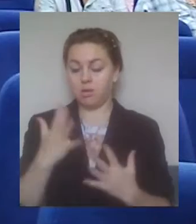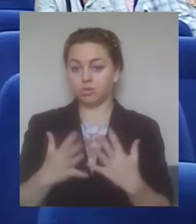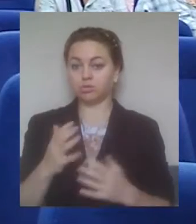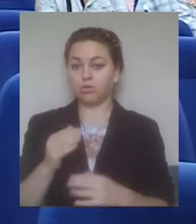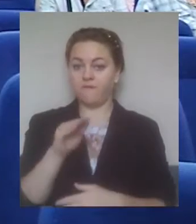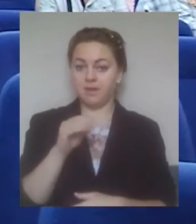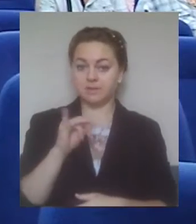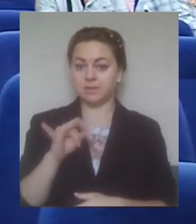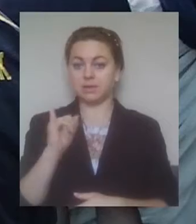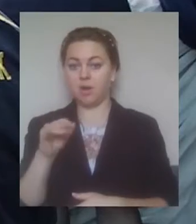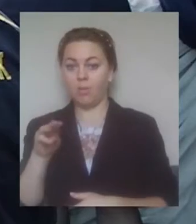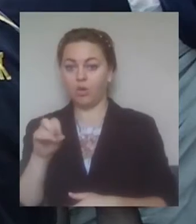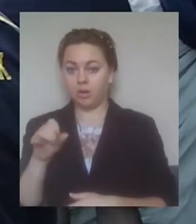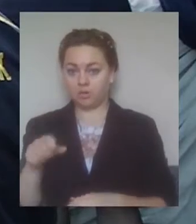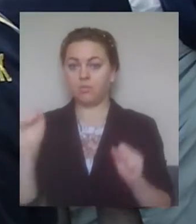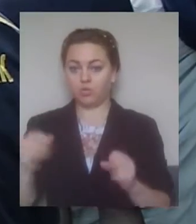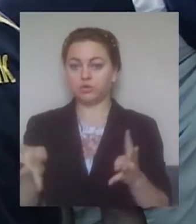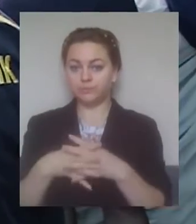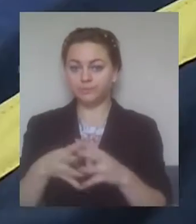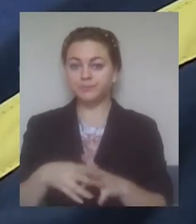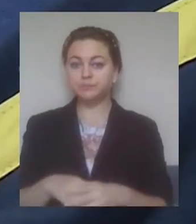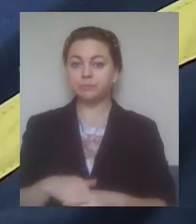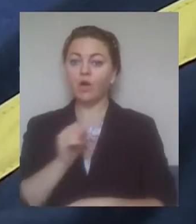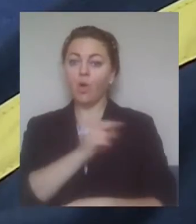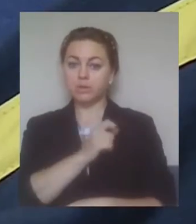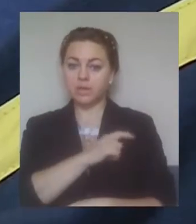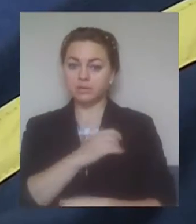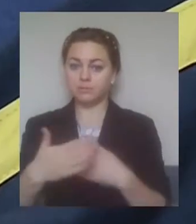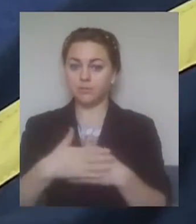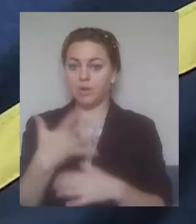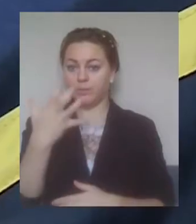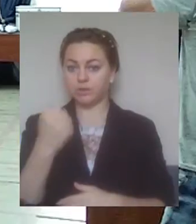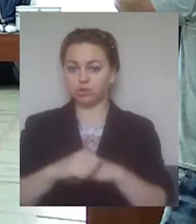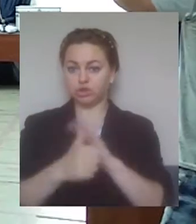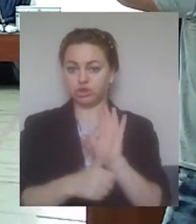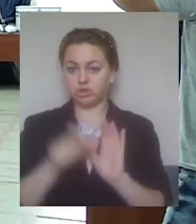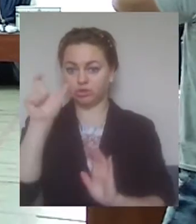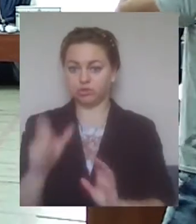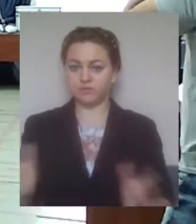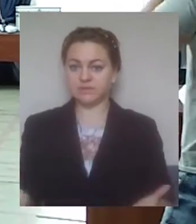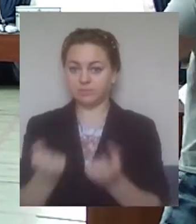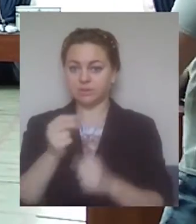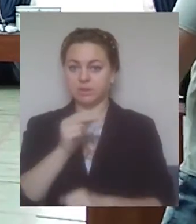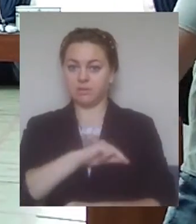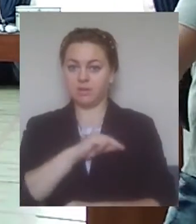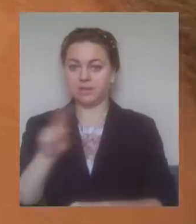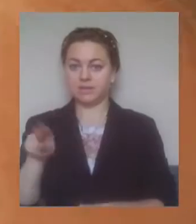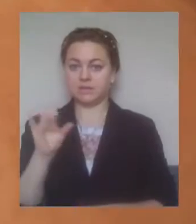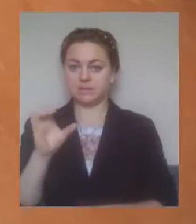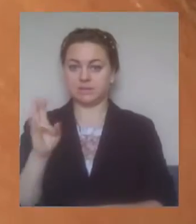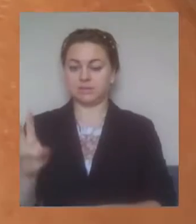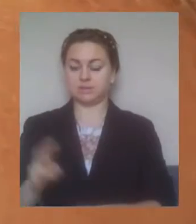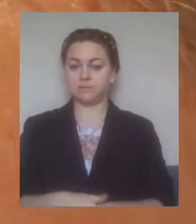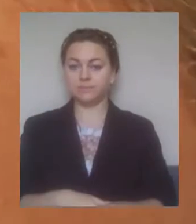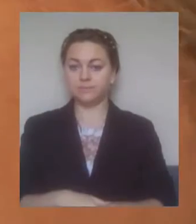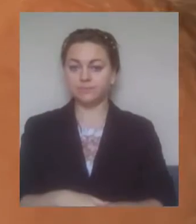Загалом в Одеській області двома дозами вакцини шеплені 516 рятувальників, розповіла речниця головного управління ДСНС в